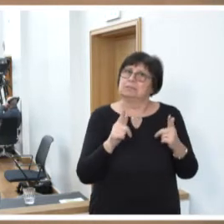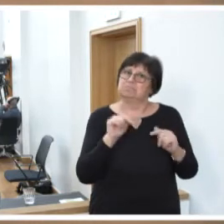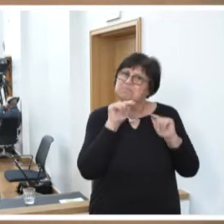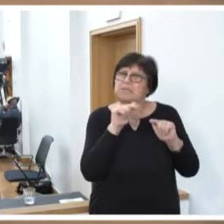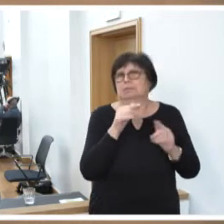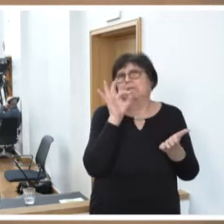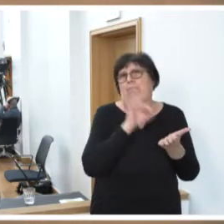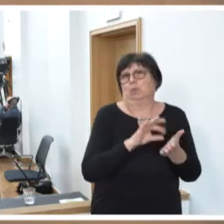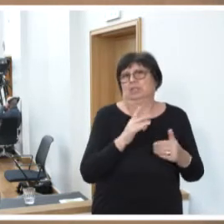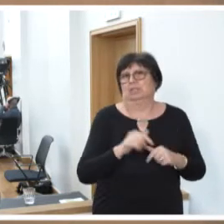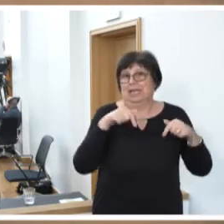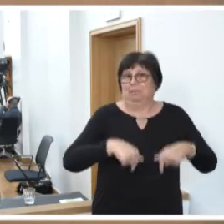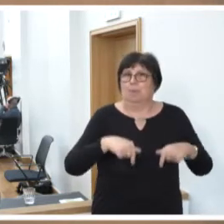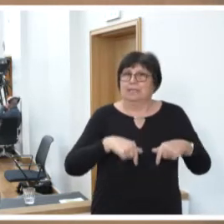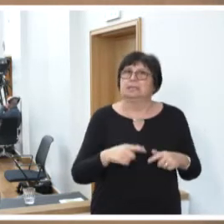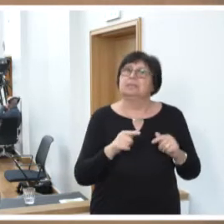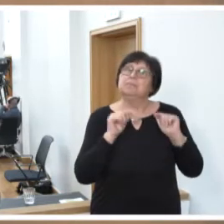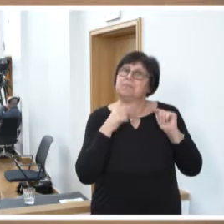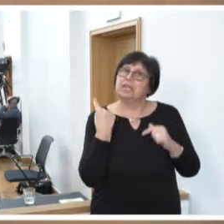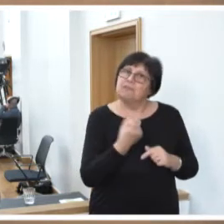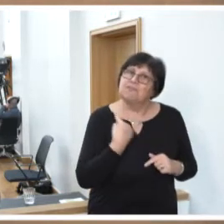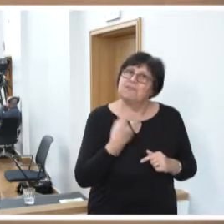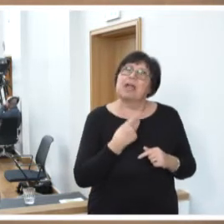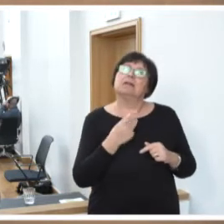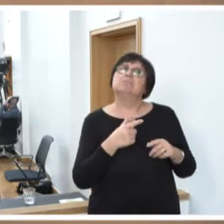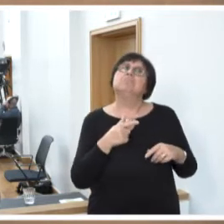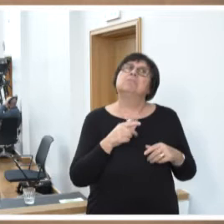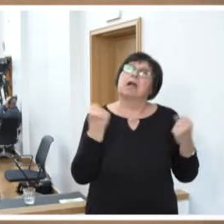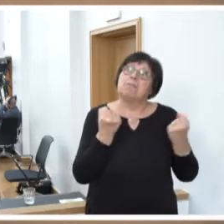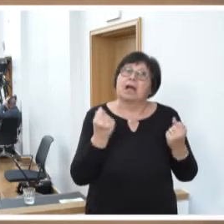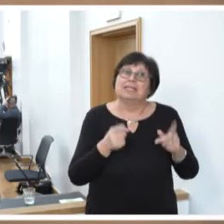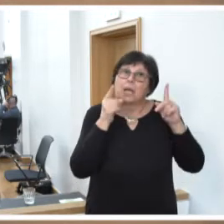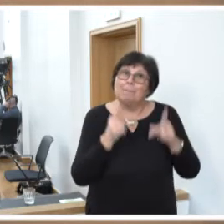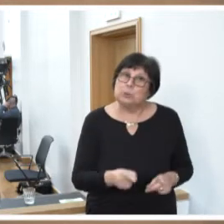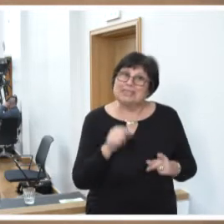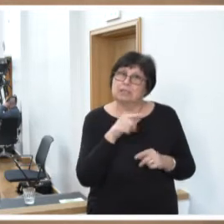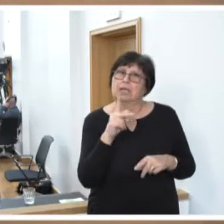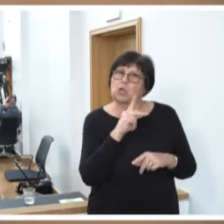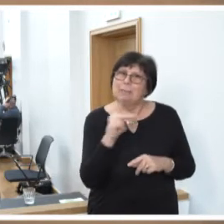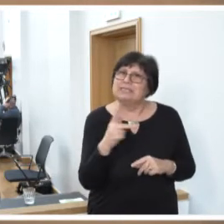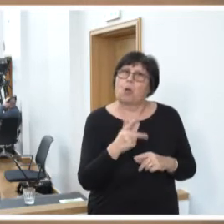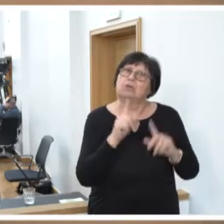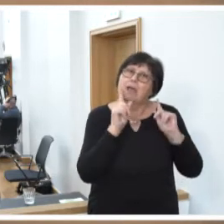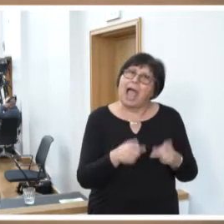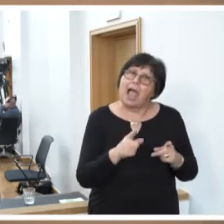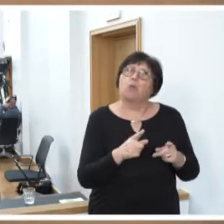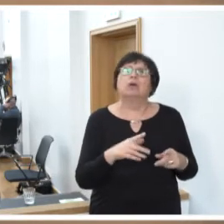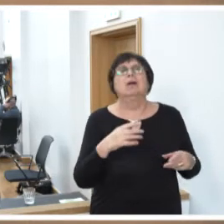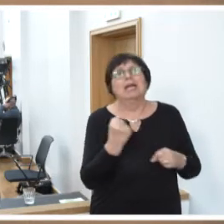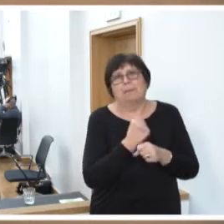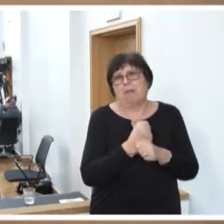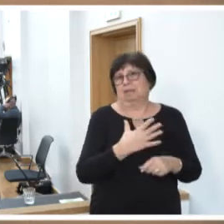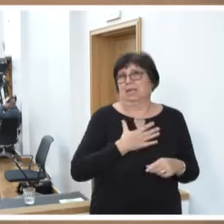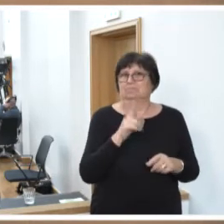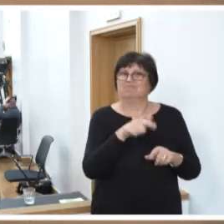an dem wir sind und dem wir uns widmen müssen und dem die Enquete-Kommission sich auch gewidmet hat. Und in diesem